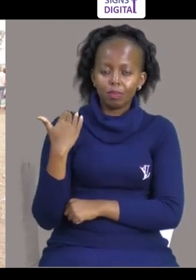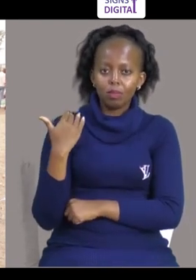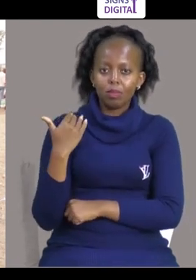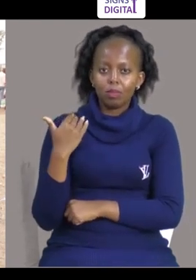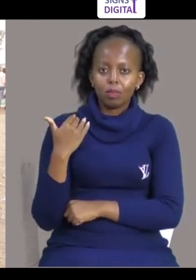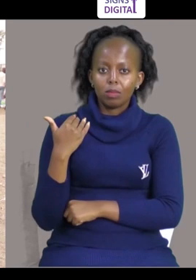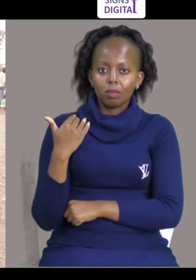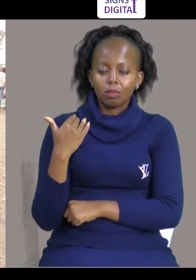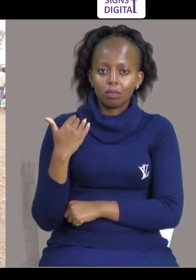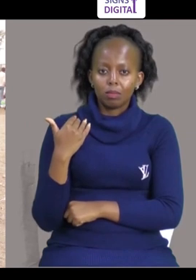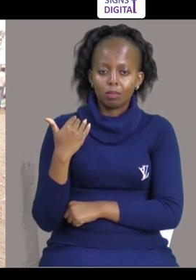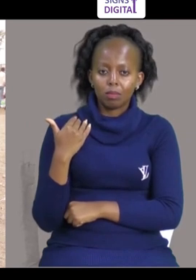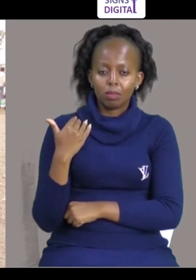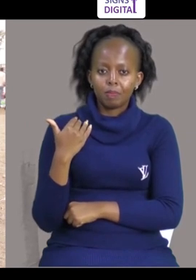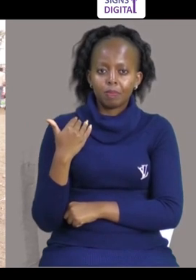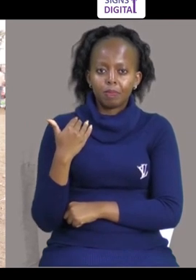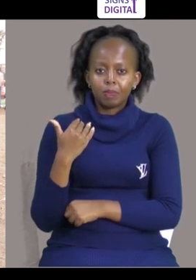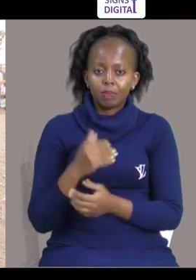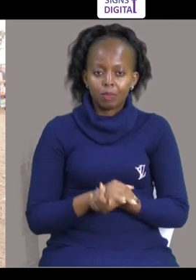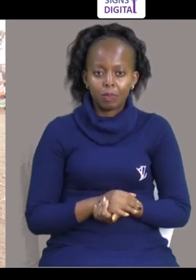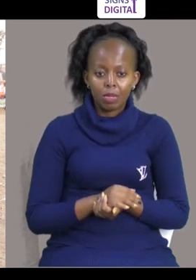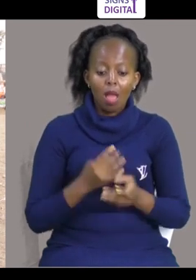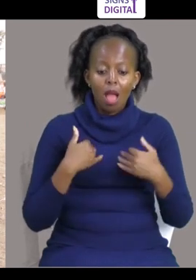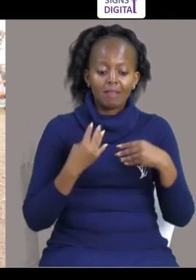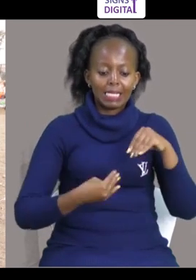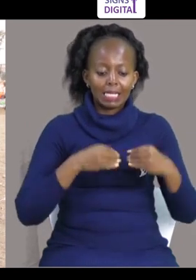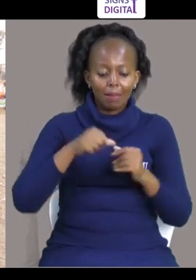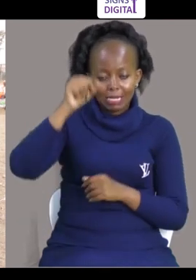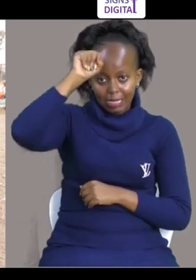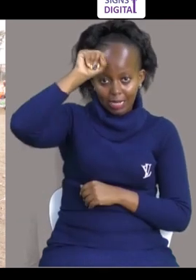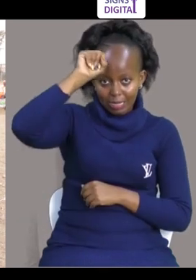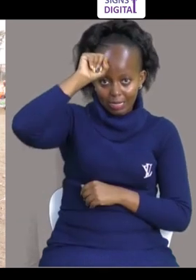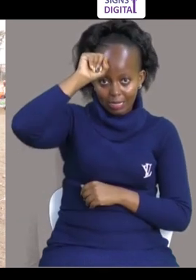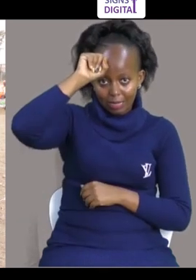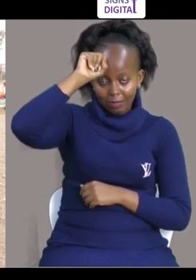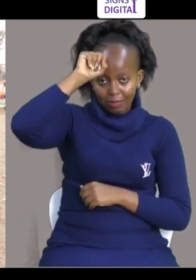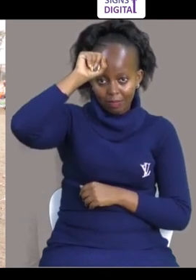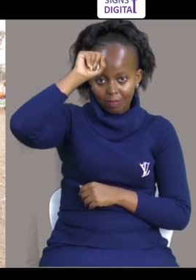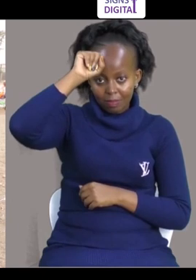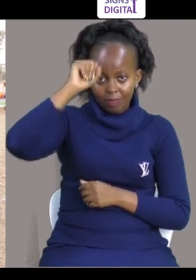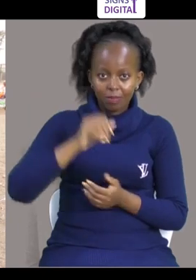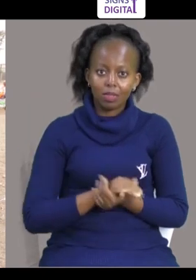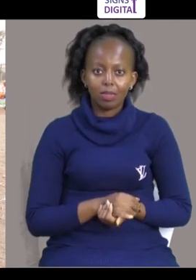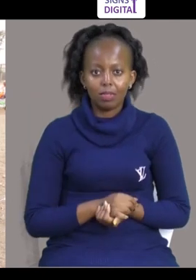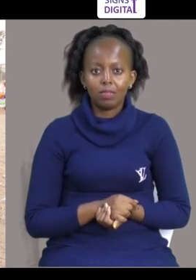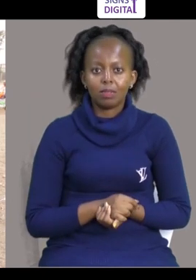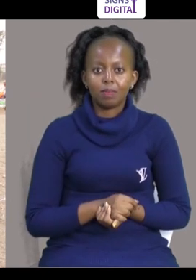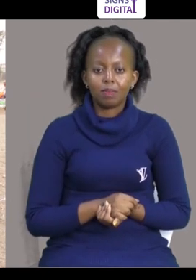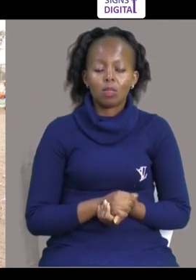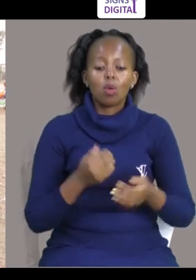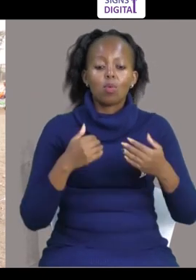Tutakua Tunafanya Na Desta Institute Of Disability Studies Kazi Kama